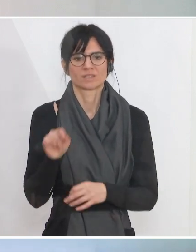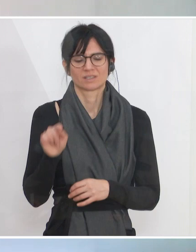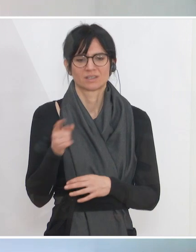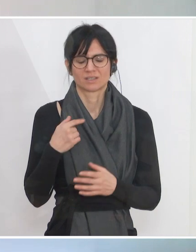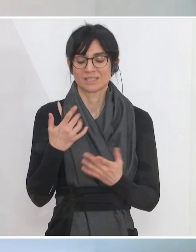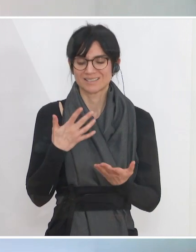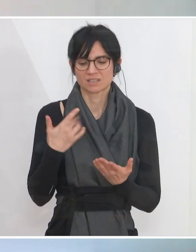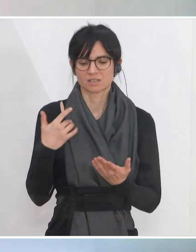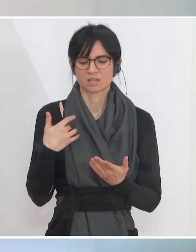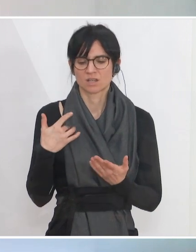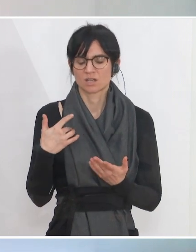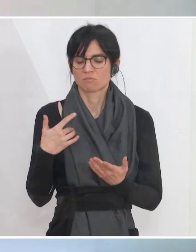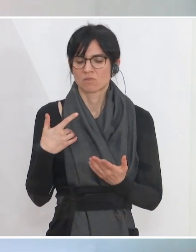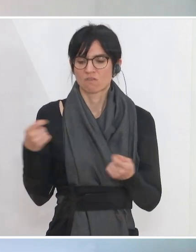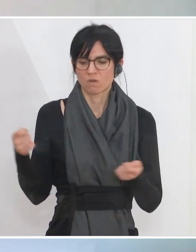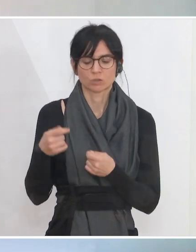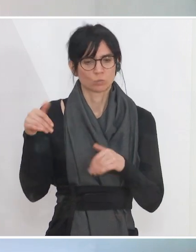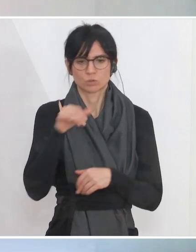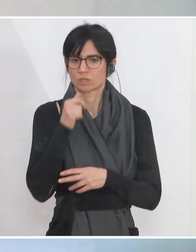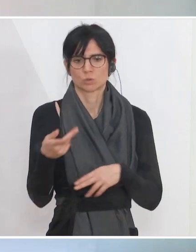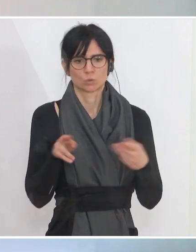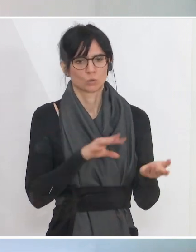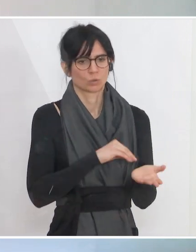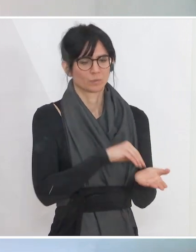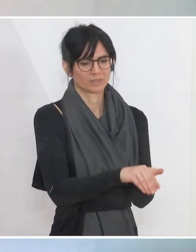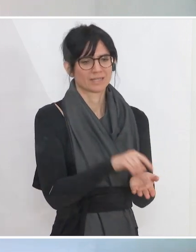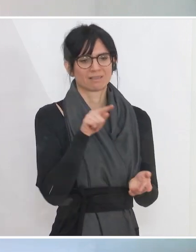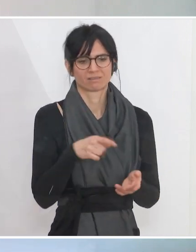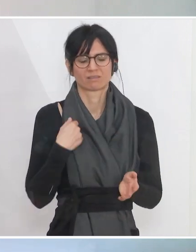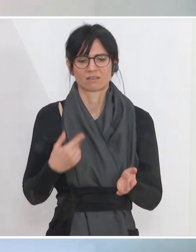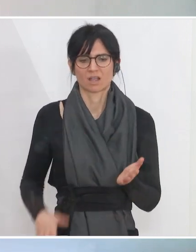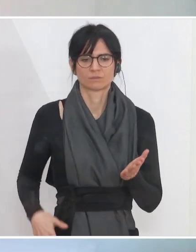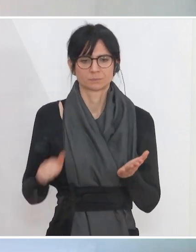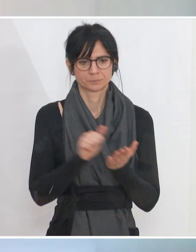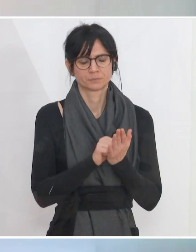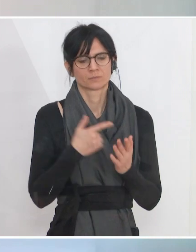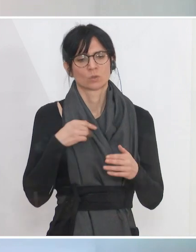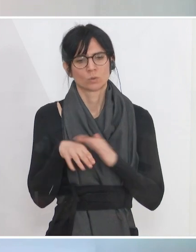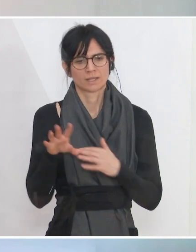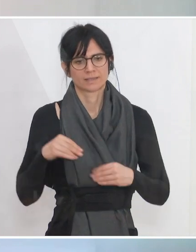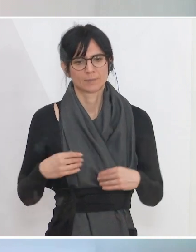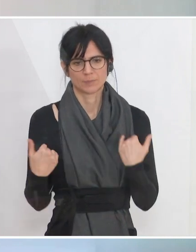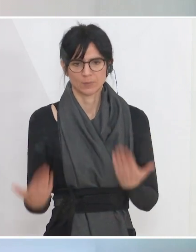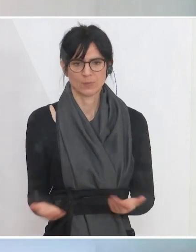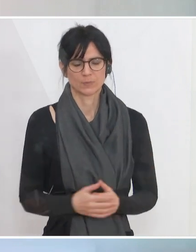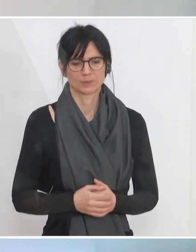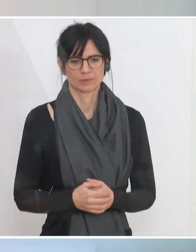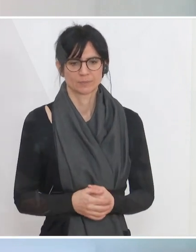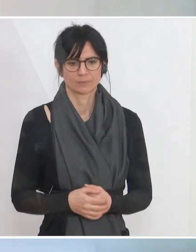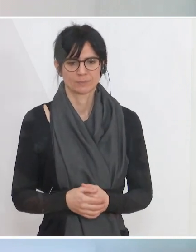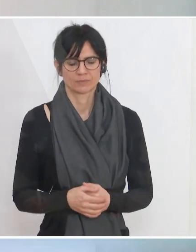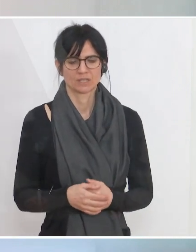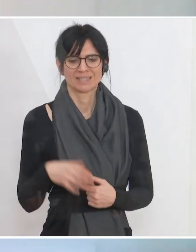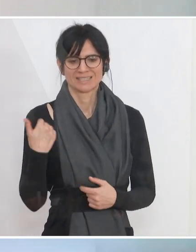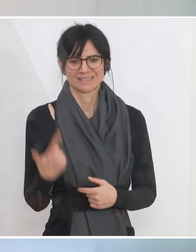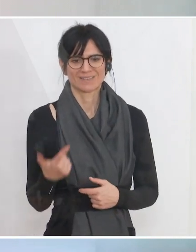rückzahlbare Zuschüsse. Das heißt, das ist unmittelbar Cash, das die Unternehmen erhalten. Es werden übernommen